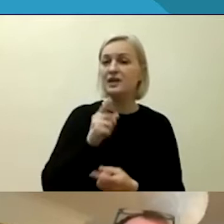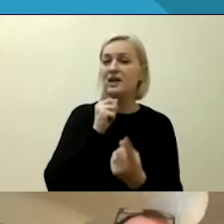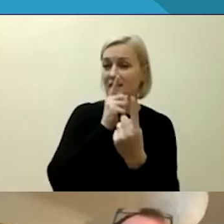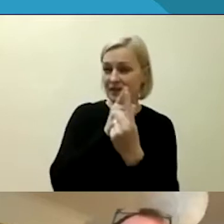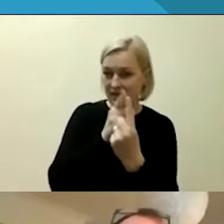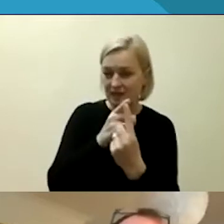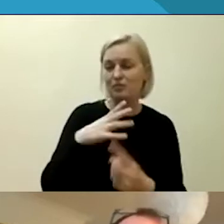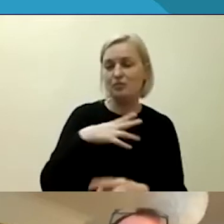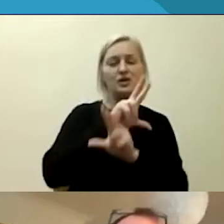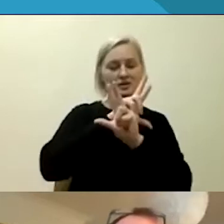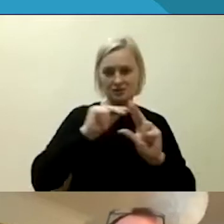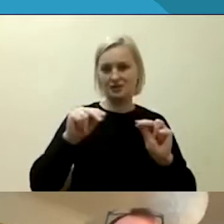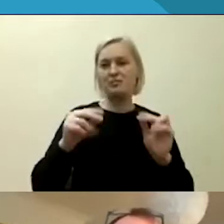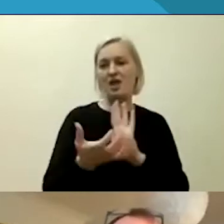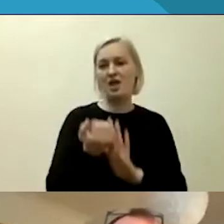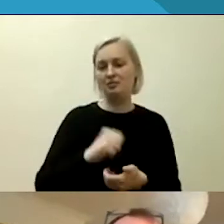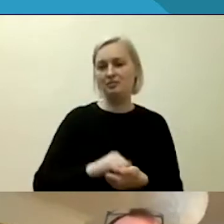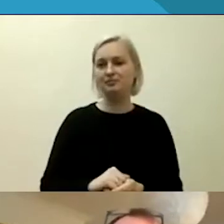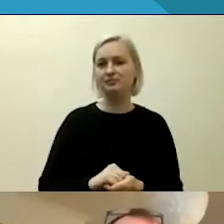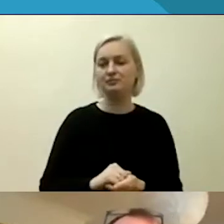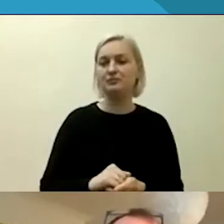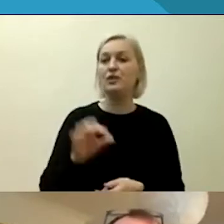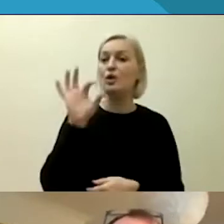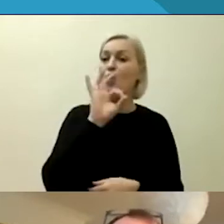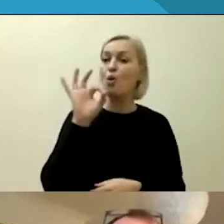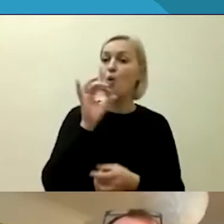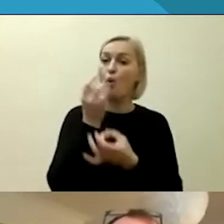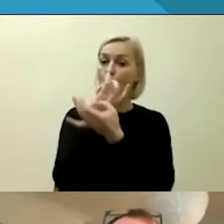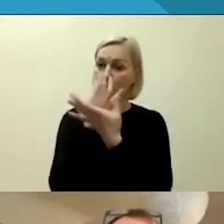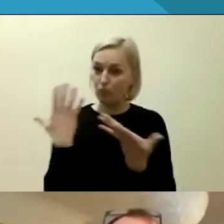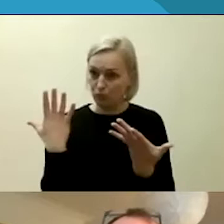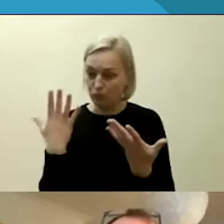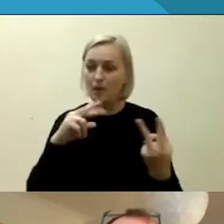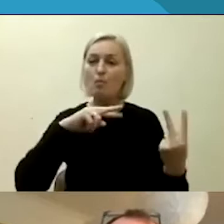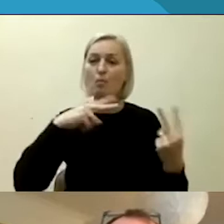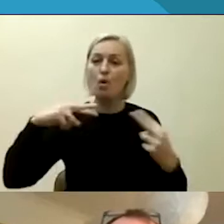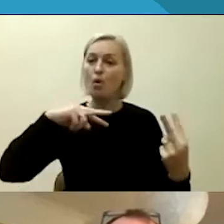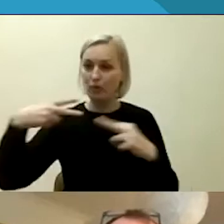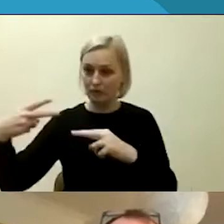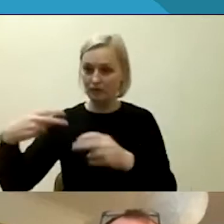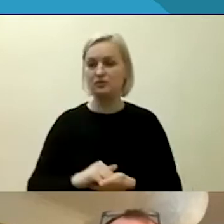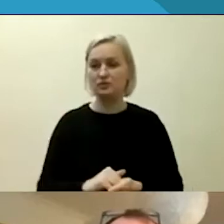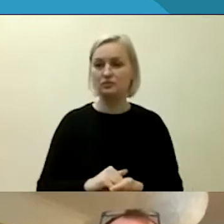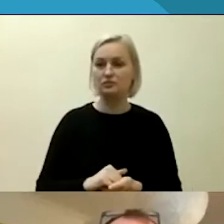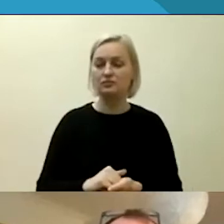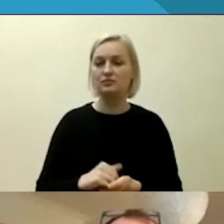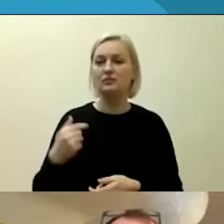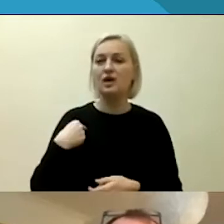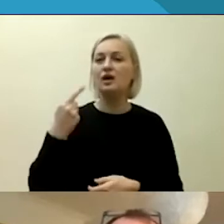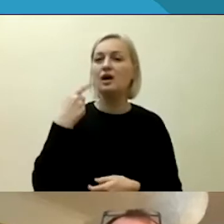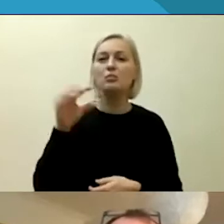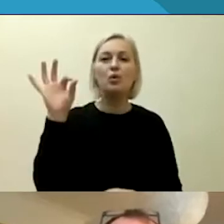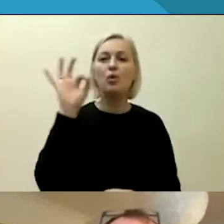sėkimingai įgyvendinti. Kalbant apie kultūrinius pokyčius, iš esmės aš kalbu apie tai,